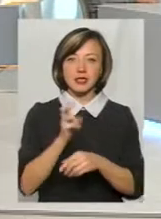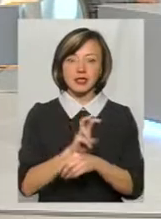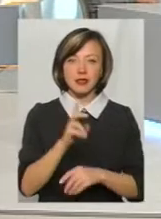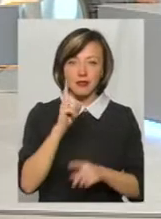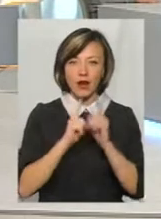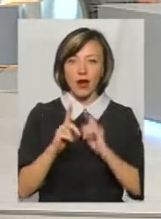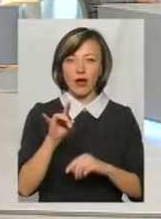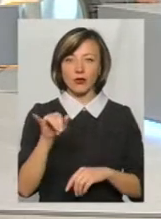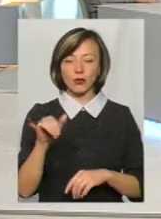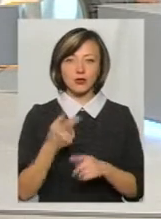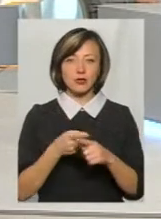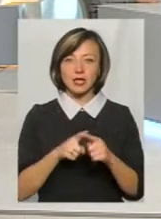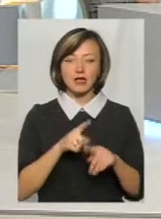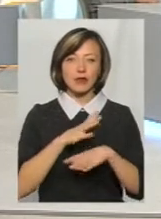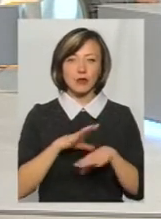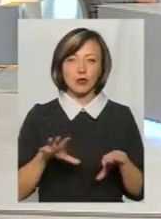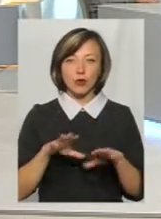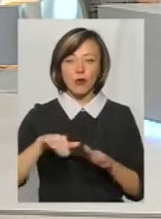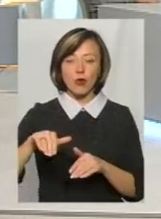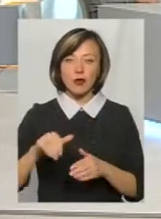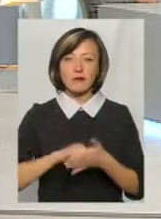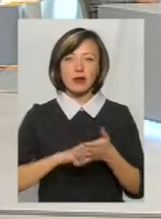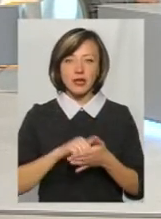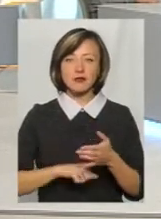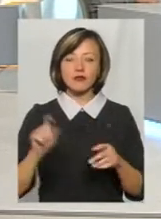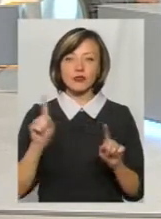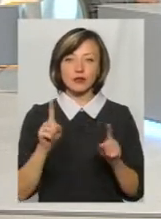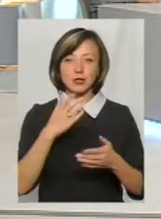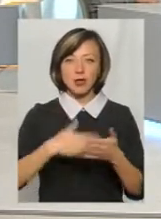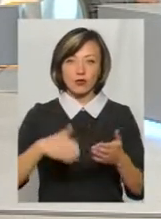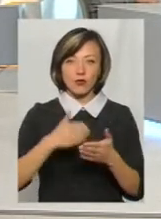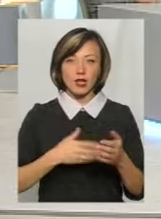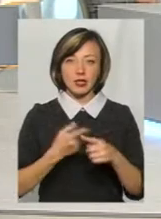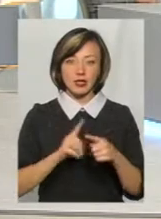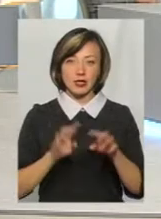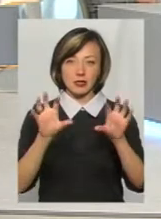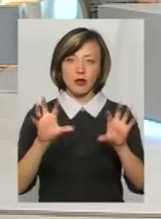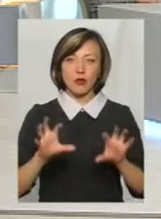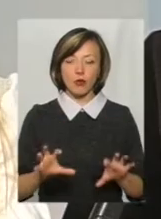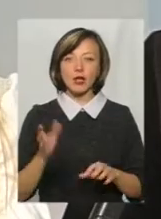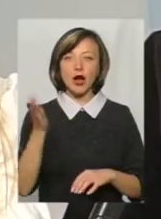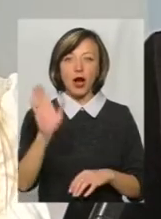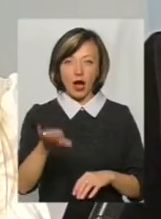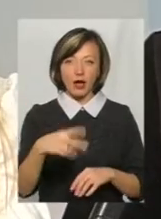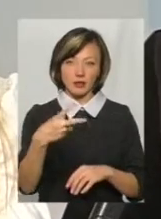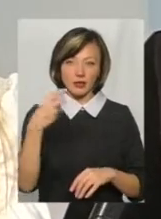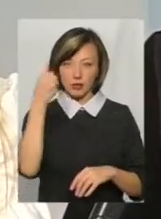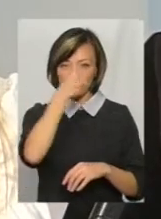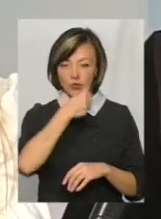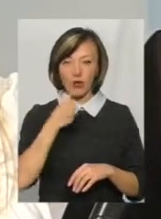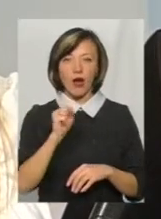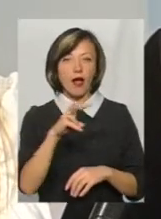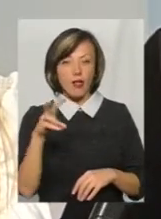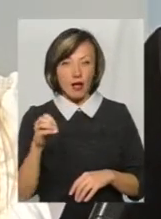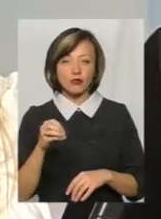Раду, і так далі. Щоб це не було потім приводів для того, щоб скасувати цей закон. Хай він буде з 2020 року, менше з тим.